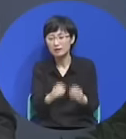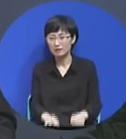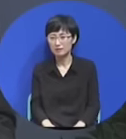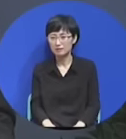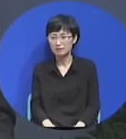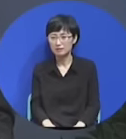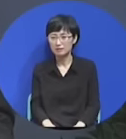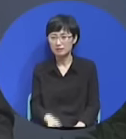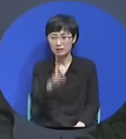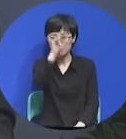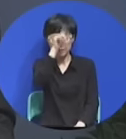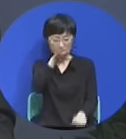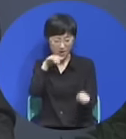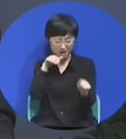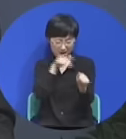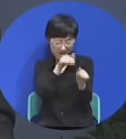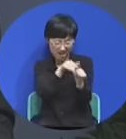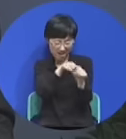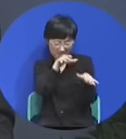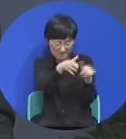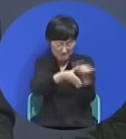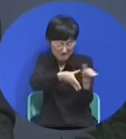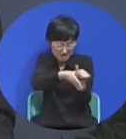그 사람들을 공개하는 사람도 마찬가지예요.